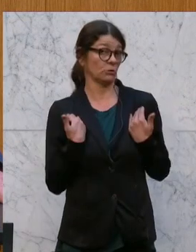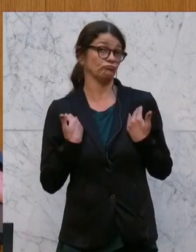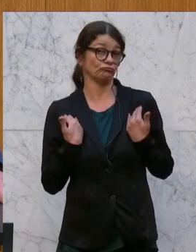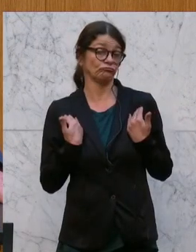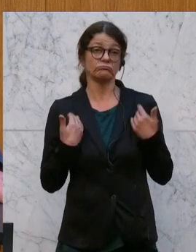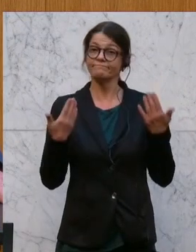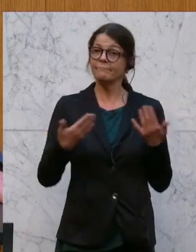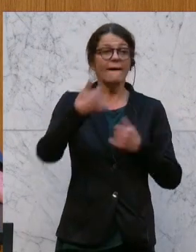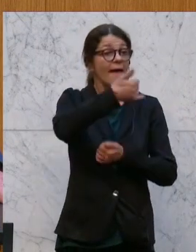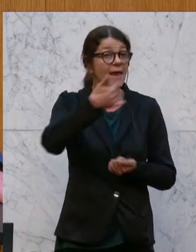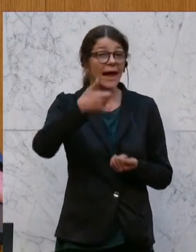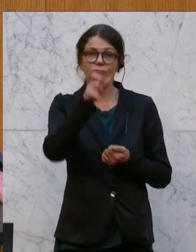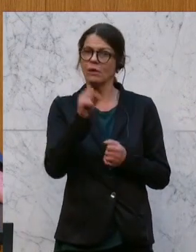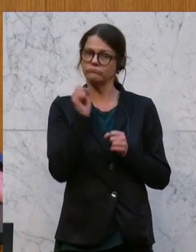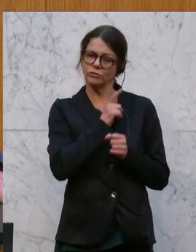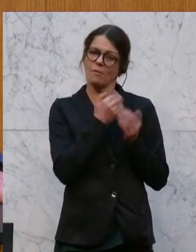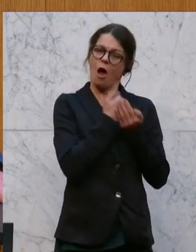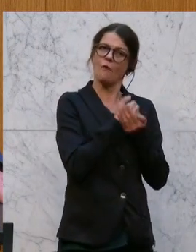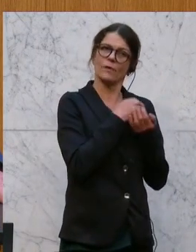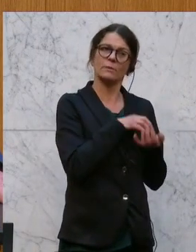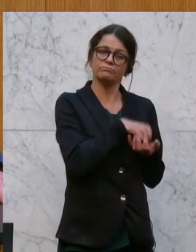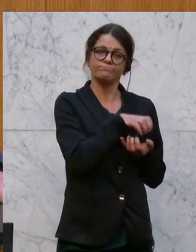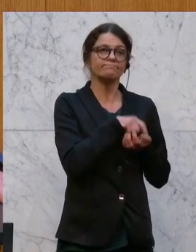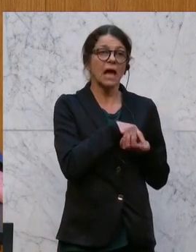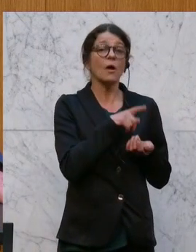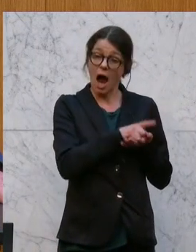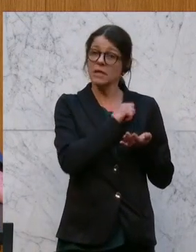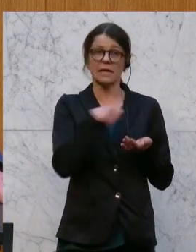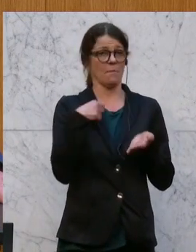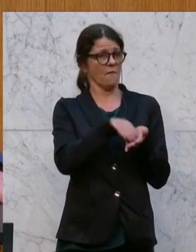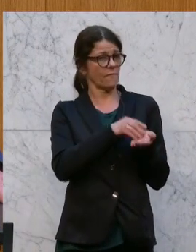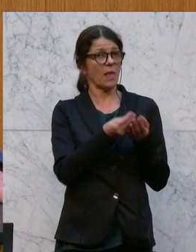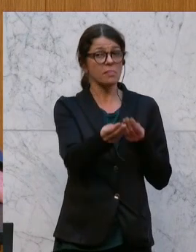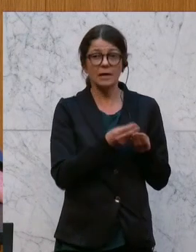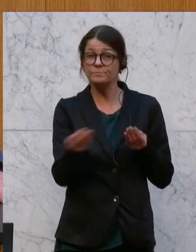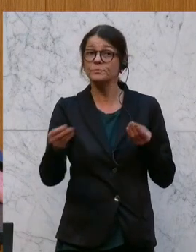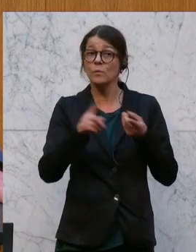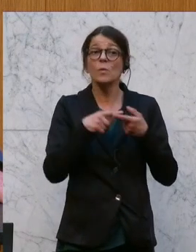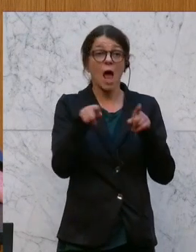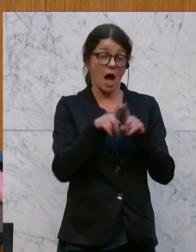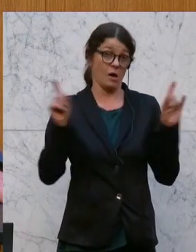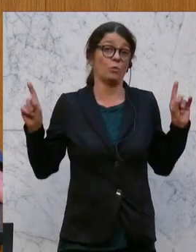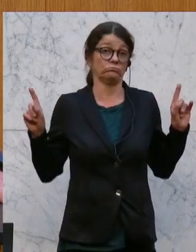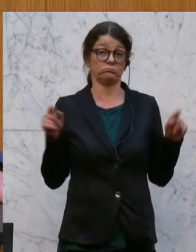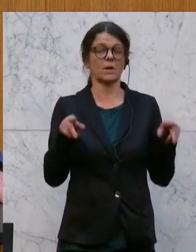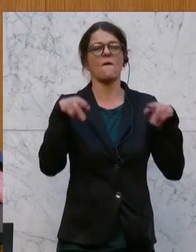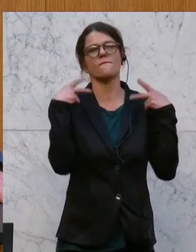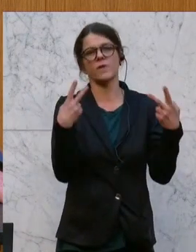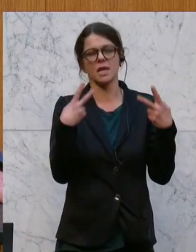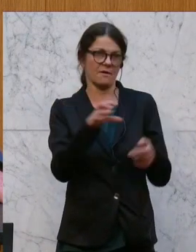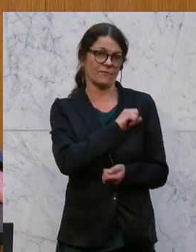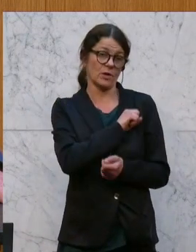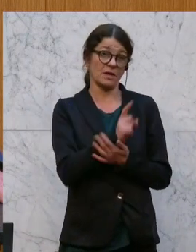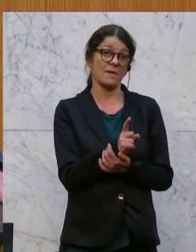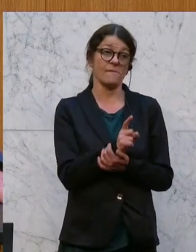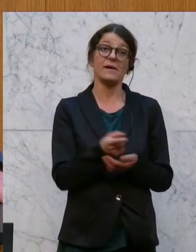kann von jedem aufbewahrt und verwendet werden und ist auch, und das ist ein wesentlicher Vorteil,